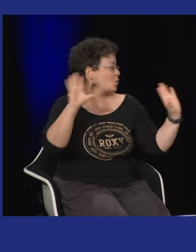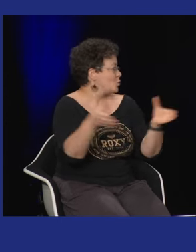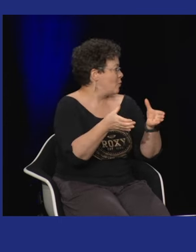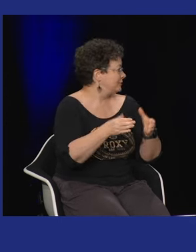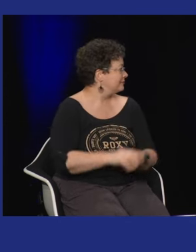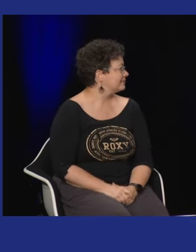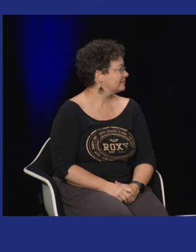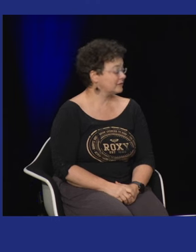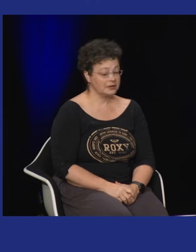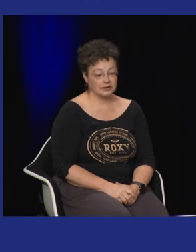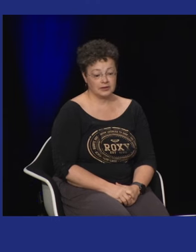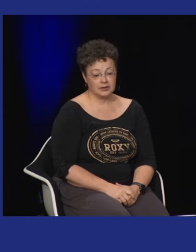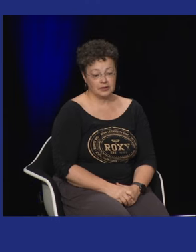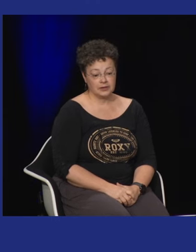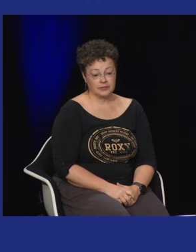le surdisme